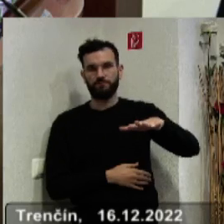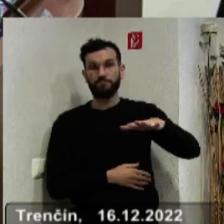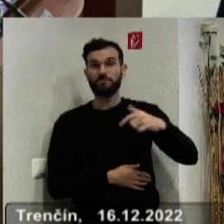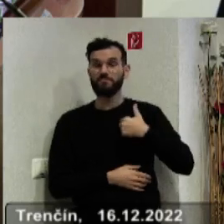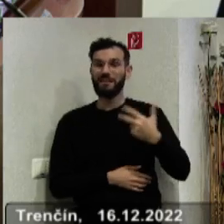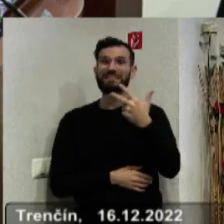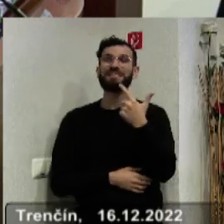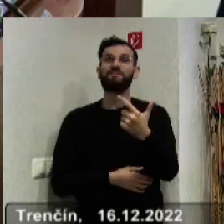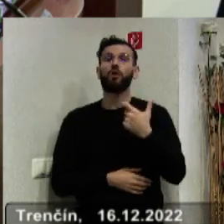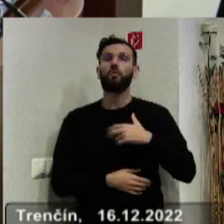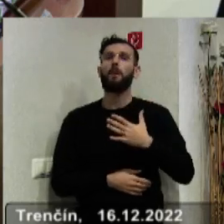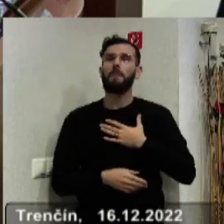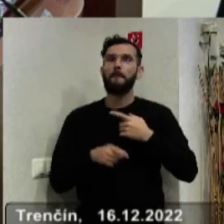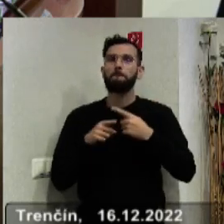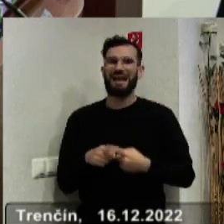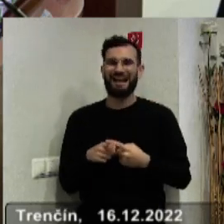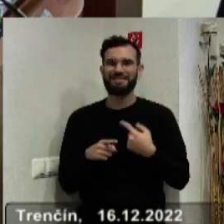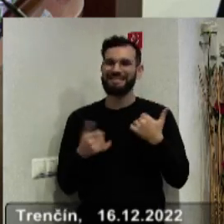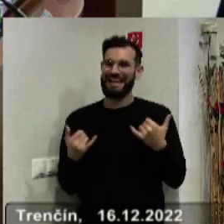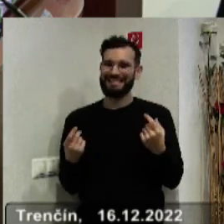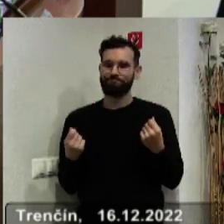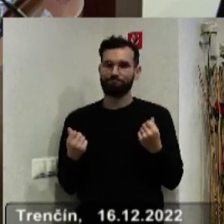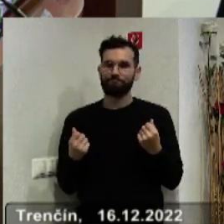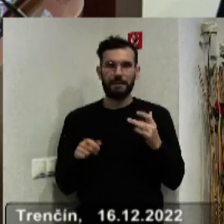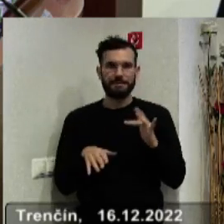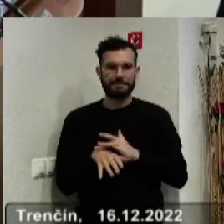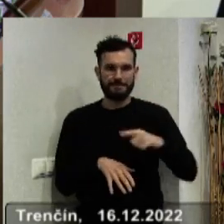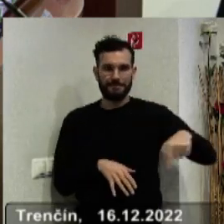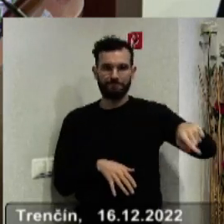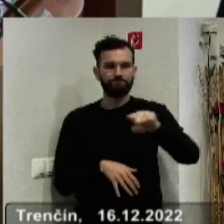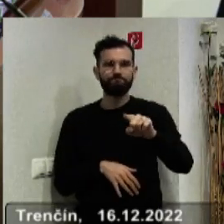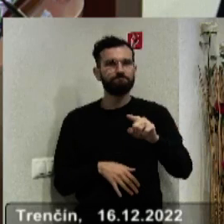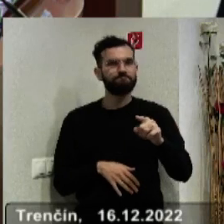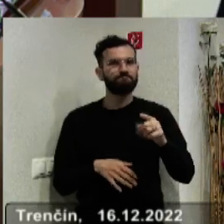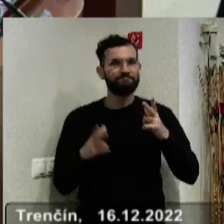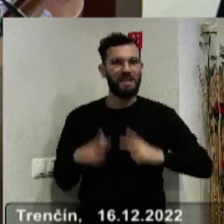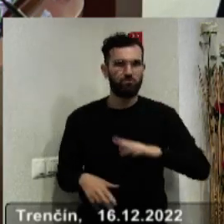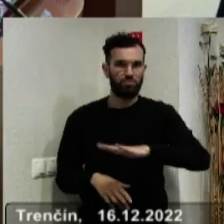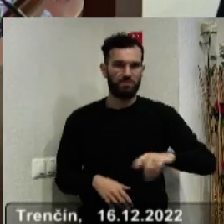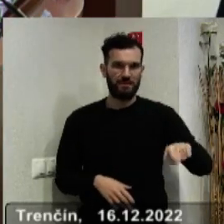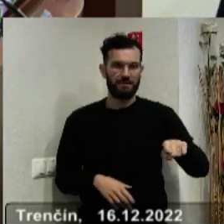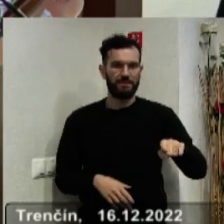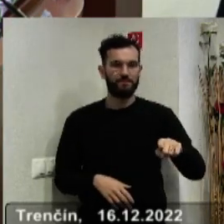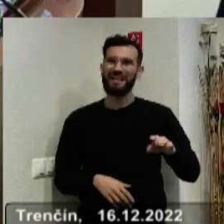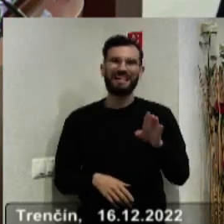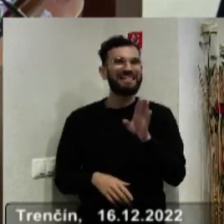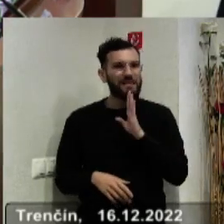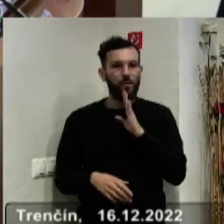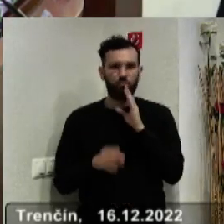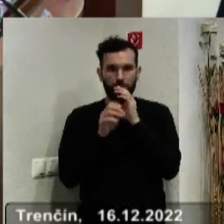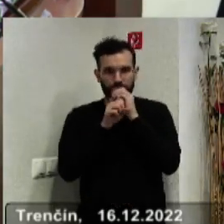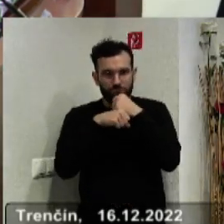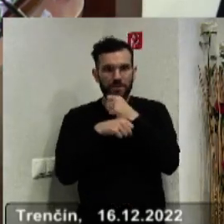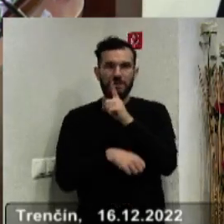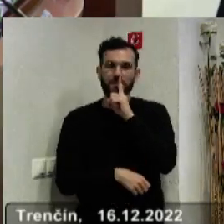32-ročnou praxou, ktorý cíti, že tie deti sa necítia dobre a že mlčať je najhoršie, čo by sme v tejto chvíli